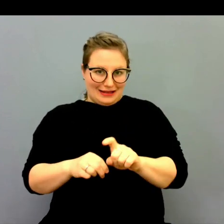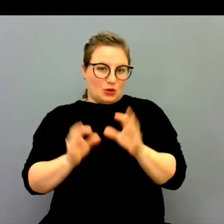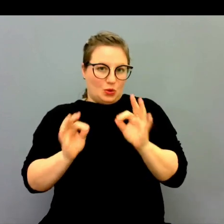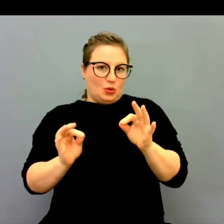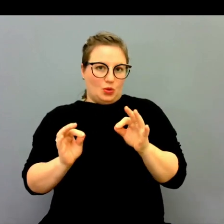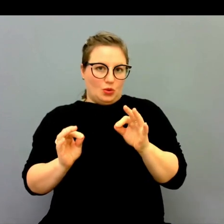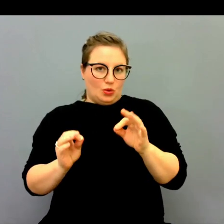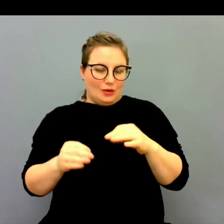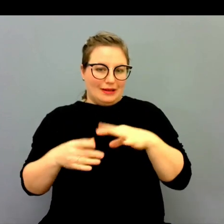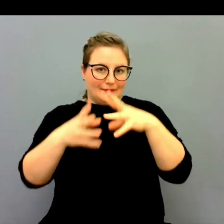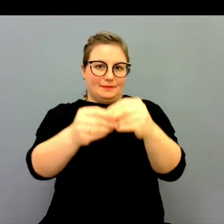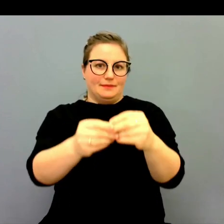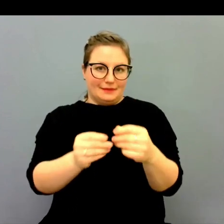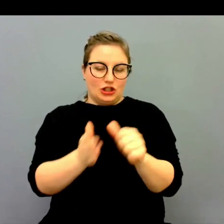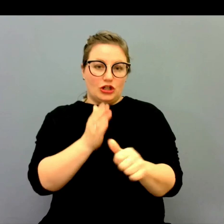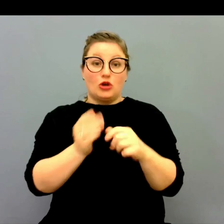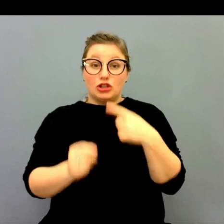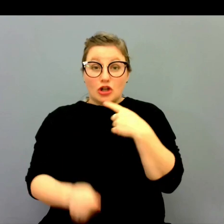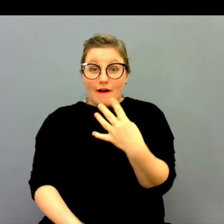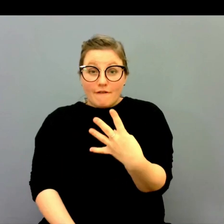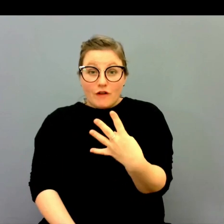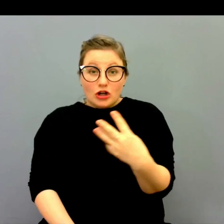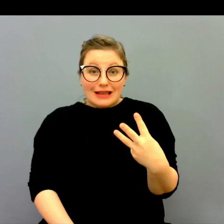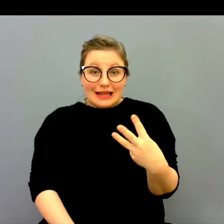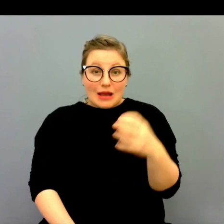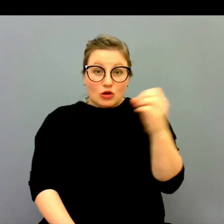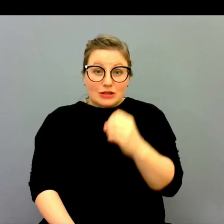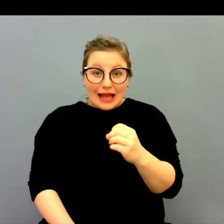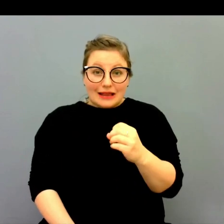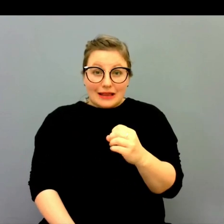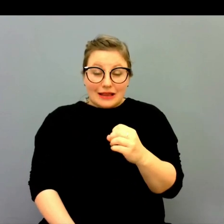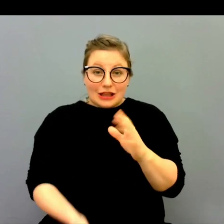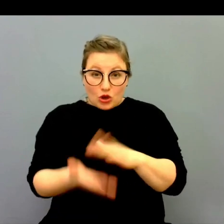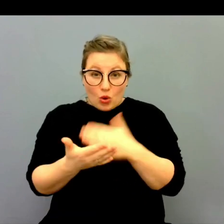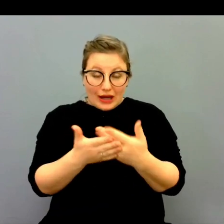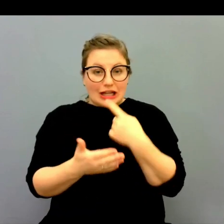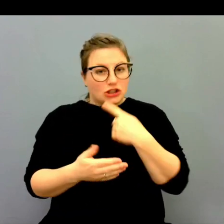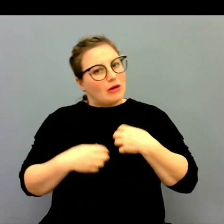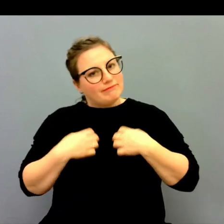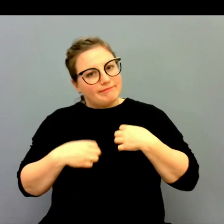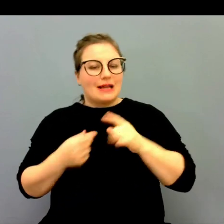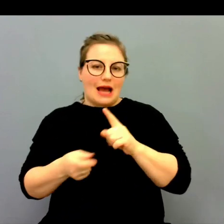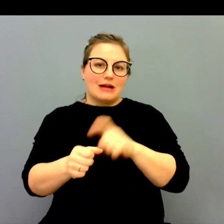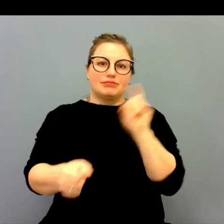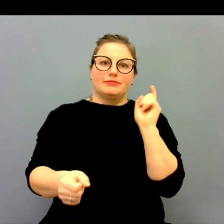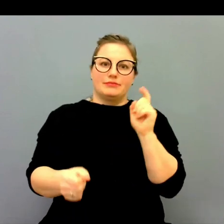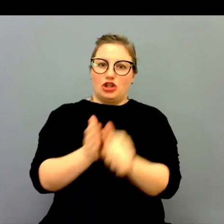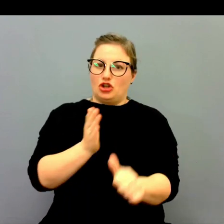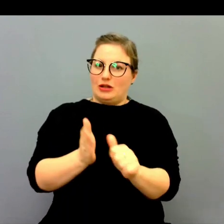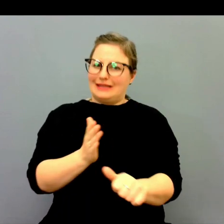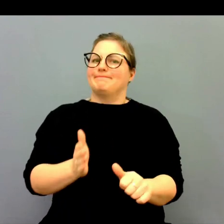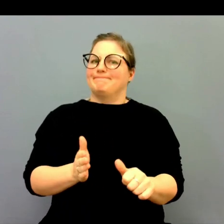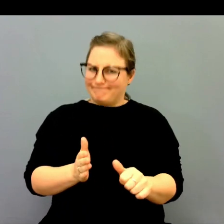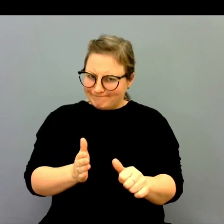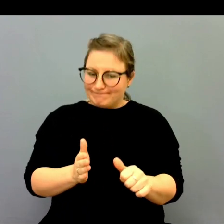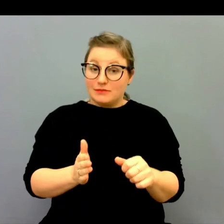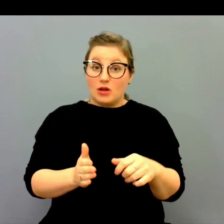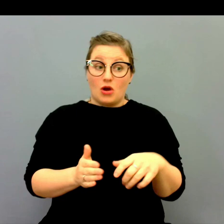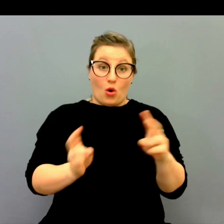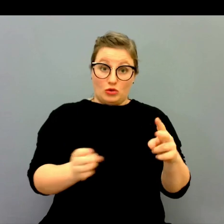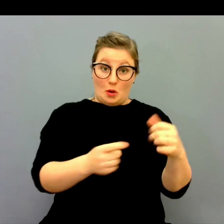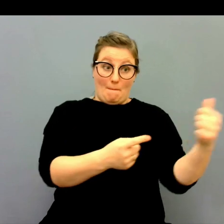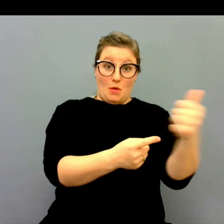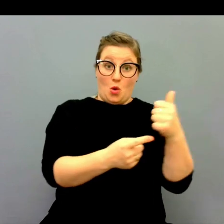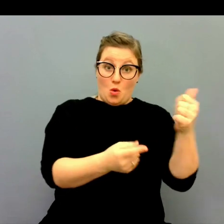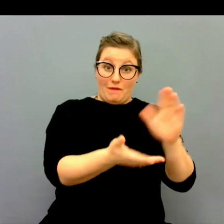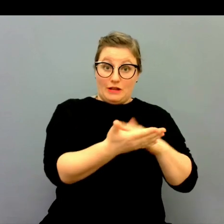villkoren ser ut. Och det är klart oroarna, 43 procent uppger att man funderar över att lämna yrket. För samtidigt så ser vi ju att